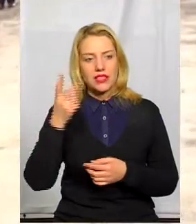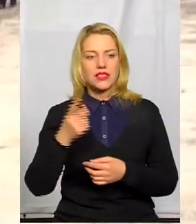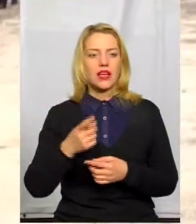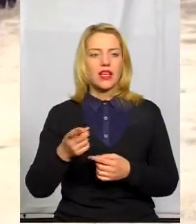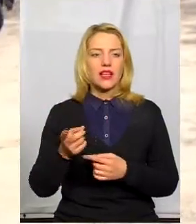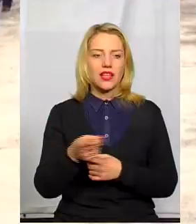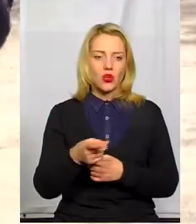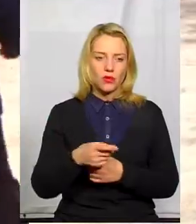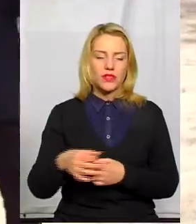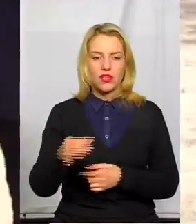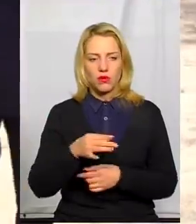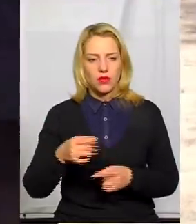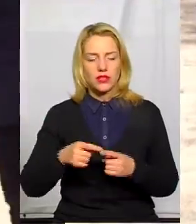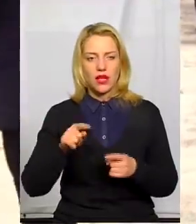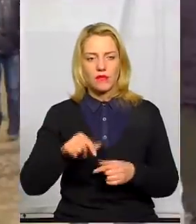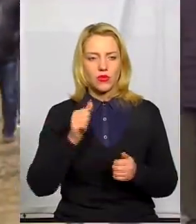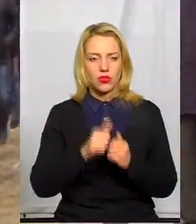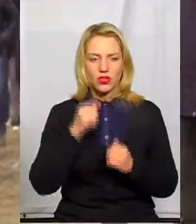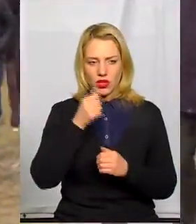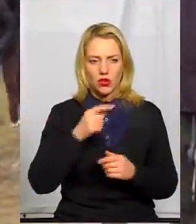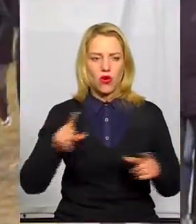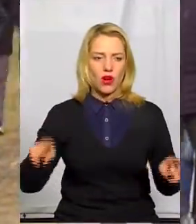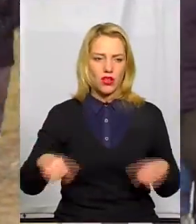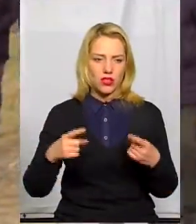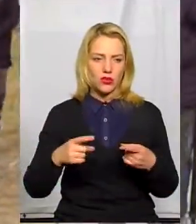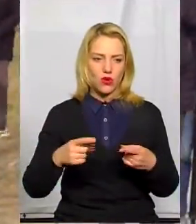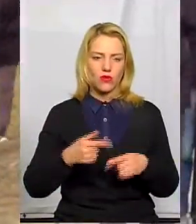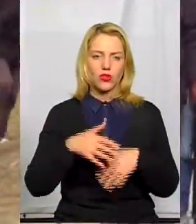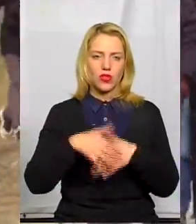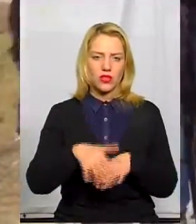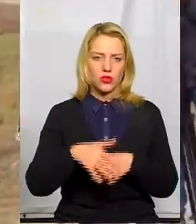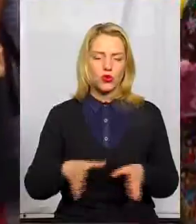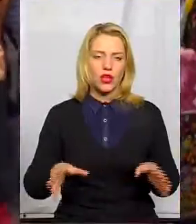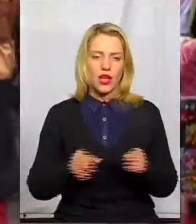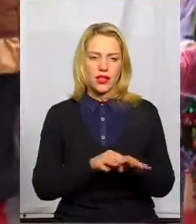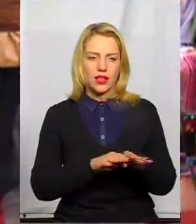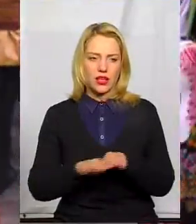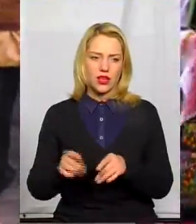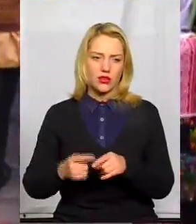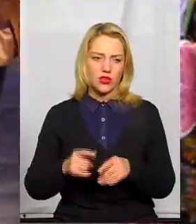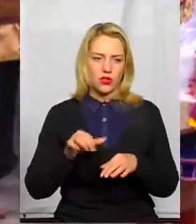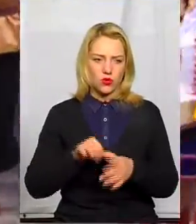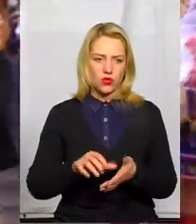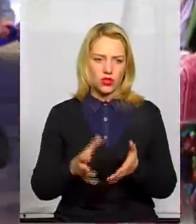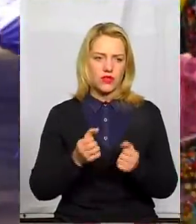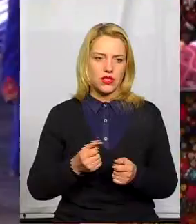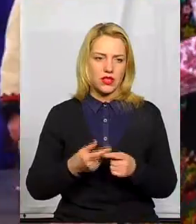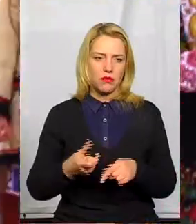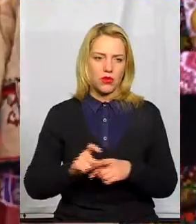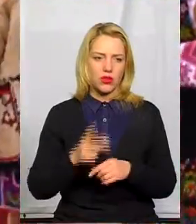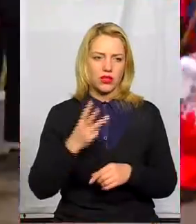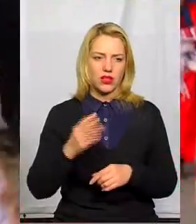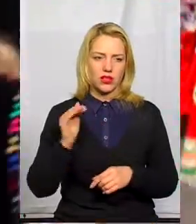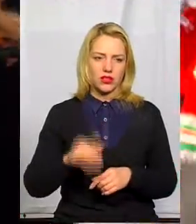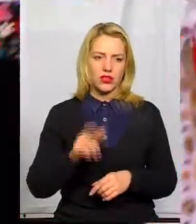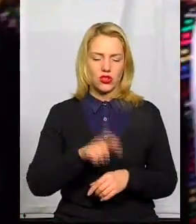областей, там з року в рік організовують ланцюги єдності. Сьогодні з обох сторон збруча, участь в акції взяли понад три